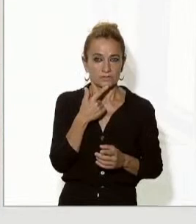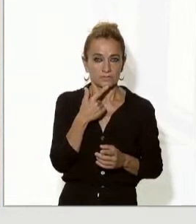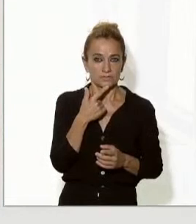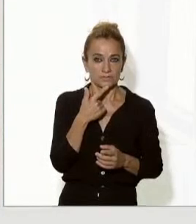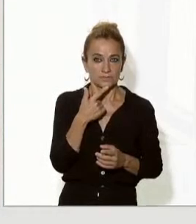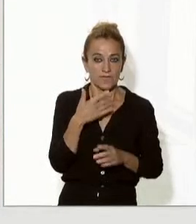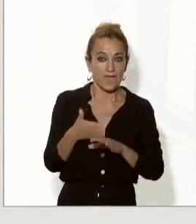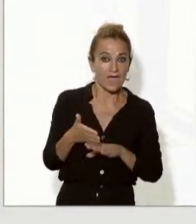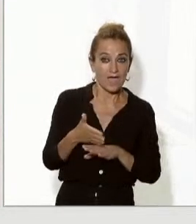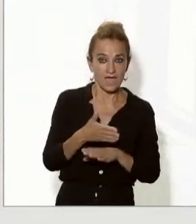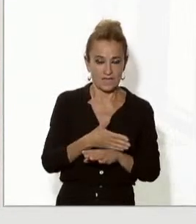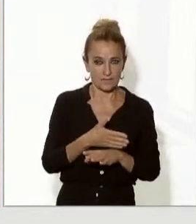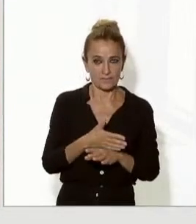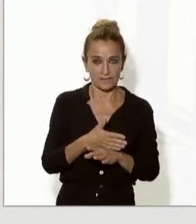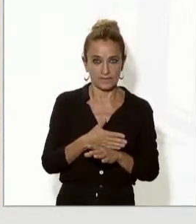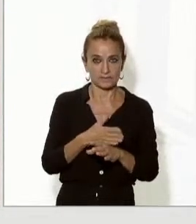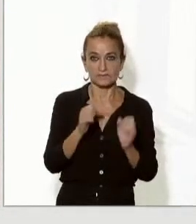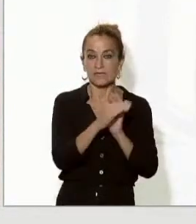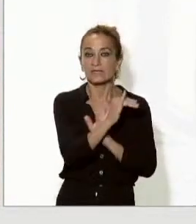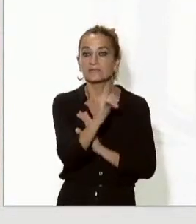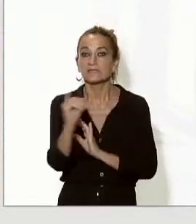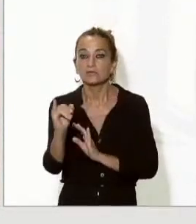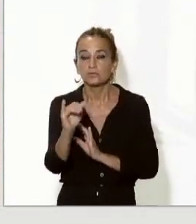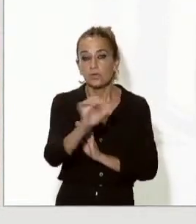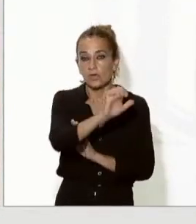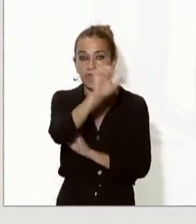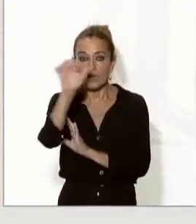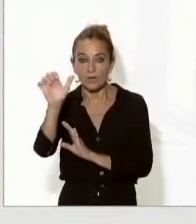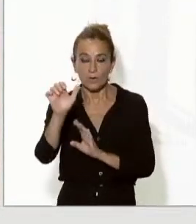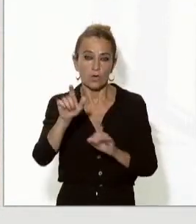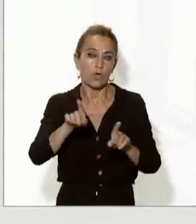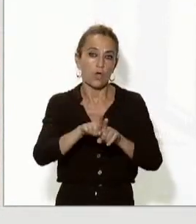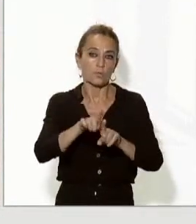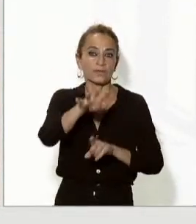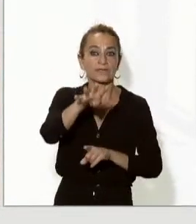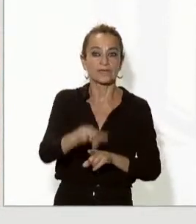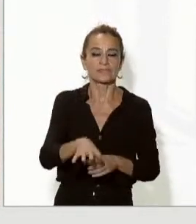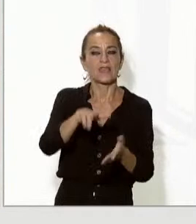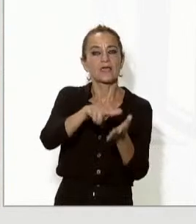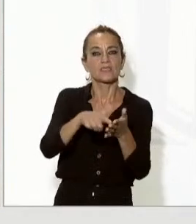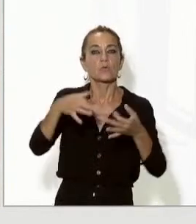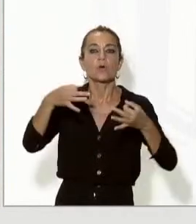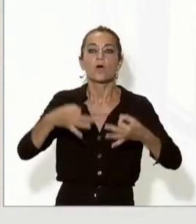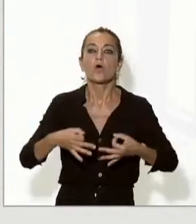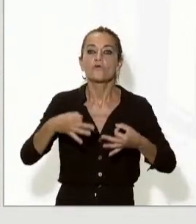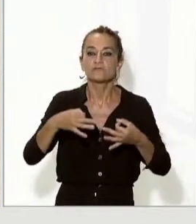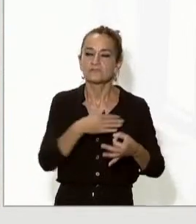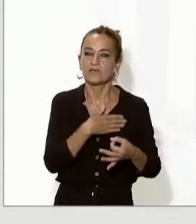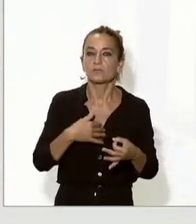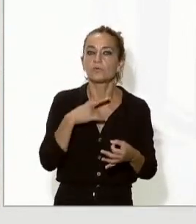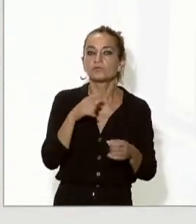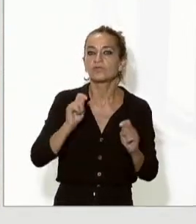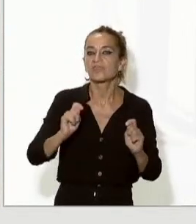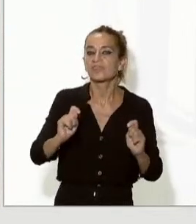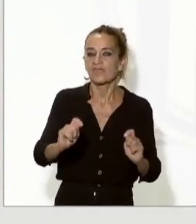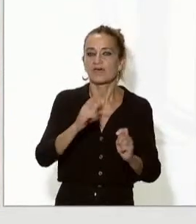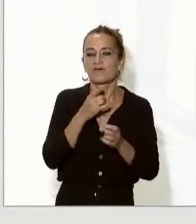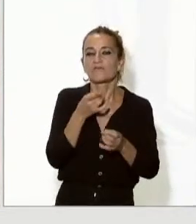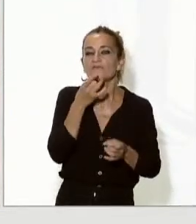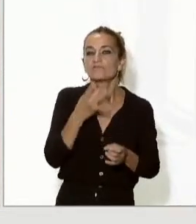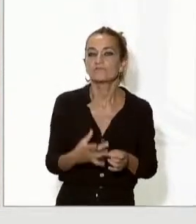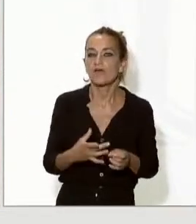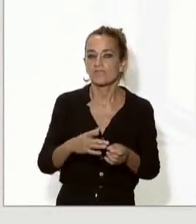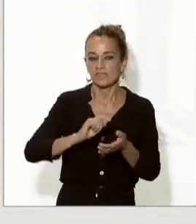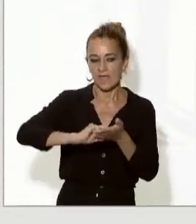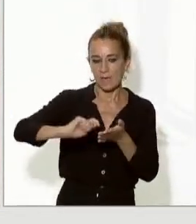traduït per les institucions europees en tant en quant el català és llengua oficial doncs això evidentment facilitarà enormement la tasca